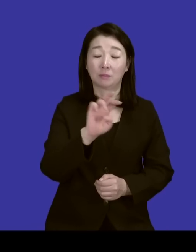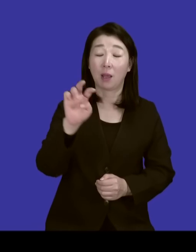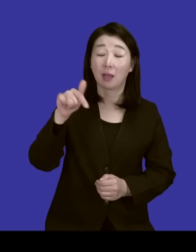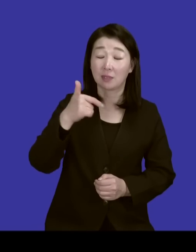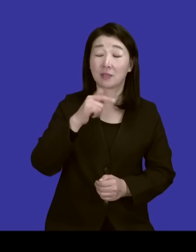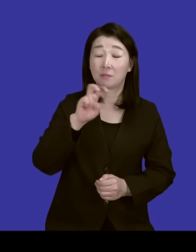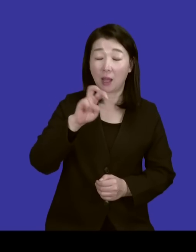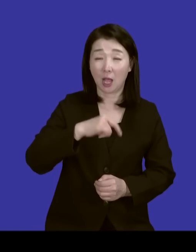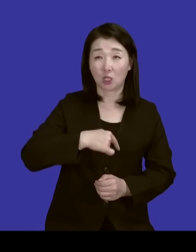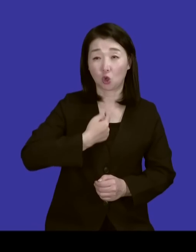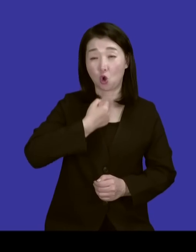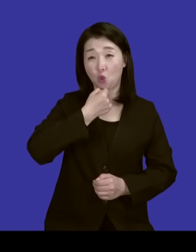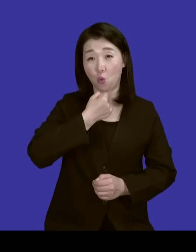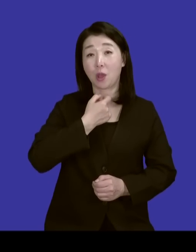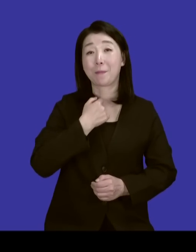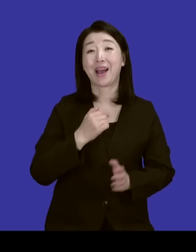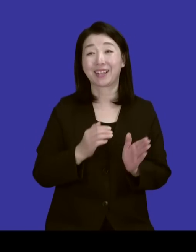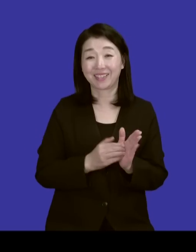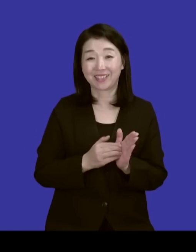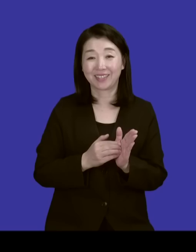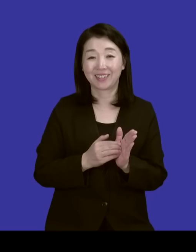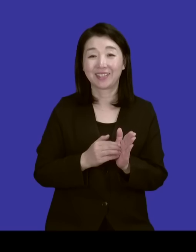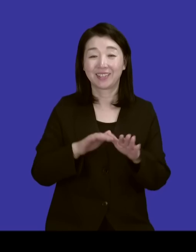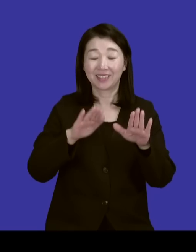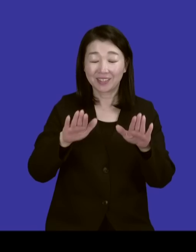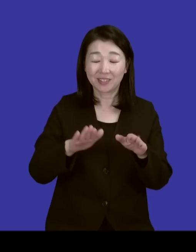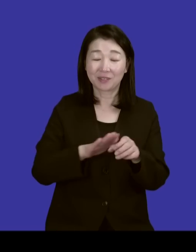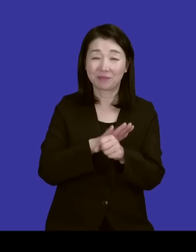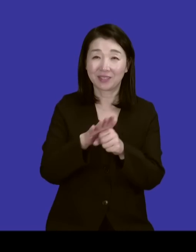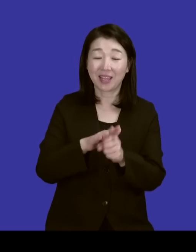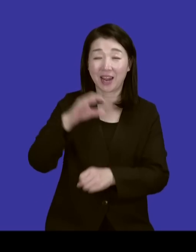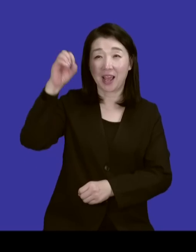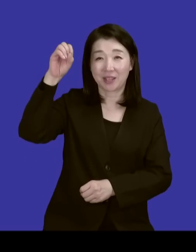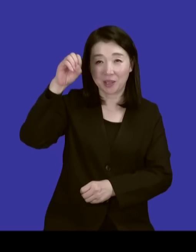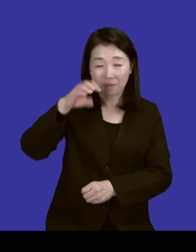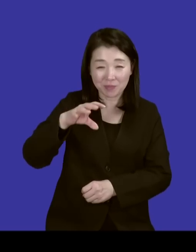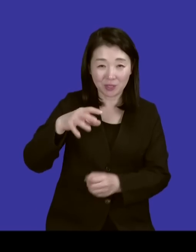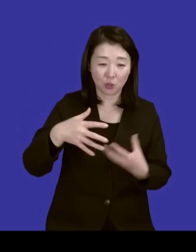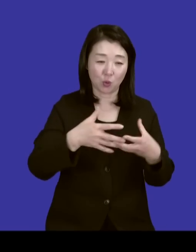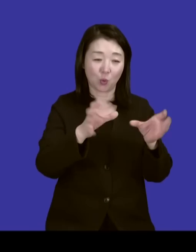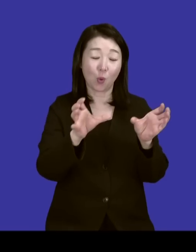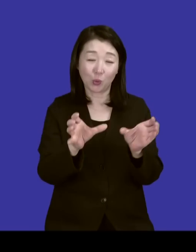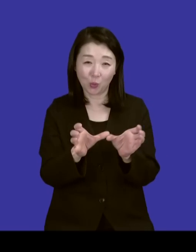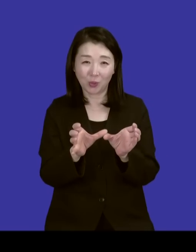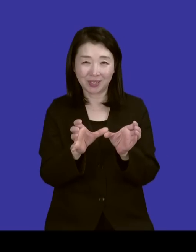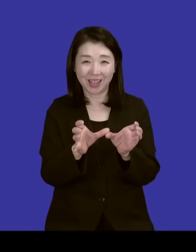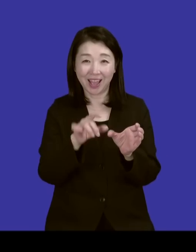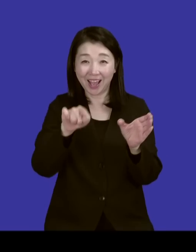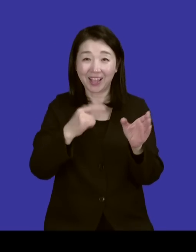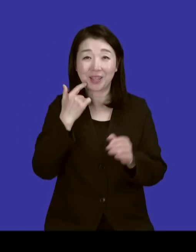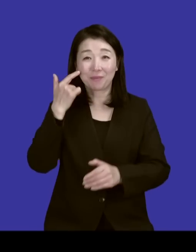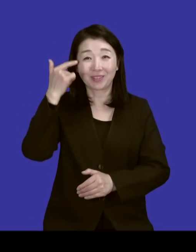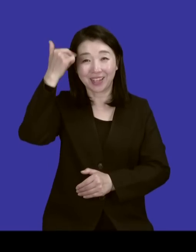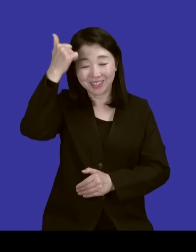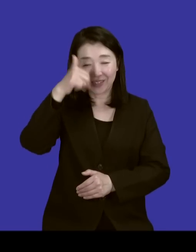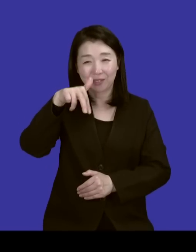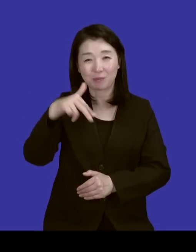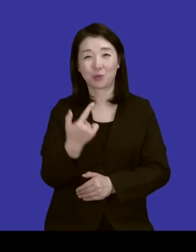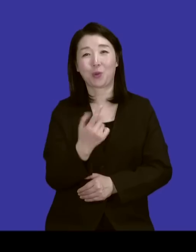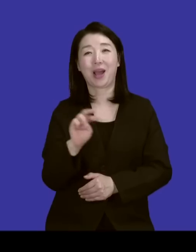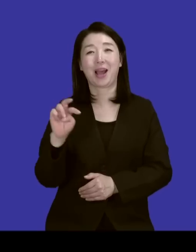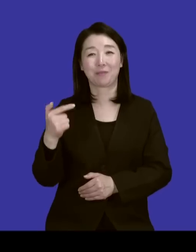활동을 하셨고요. 지금은 사랑의 빛 공동체 목사님이십니다. 우리 조아문 목사님 모셔보겠습니다. 어서오세요. 안녕하세요.